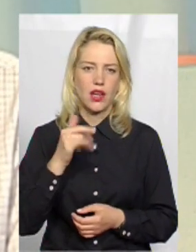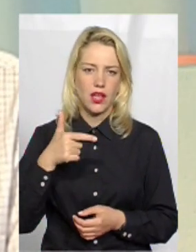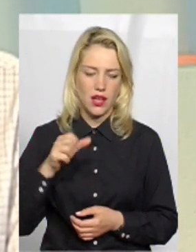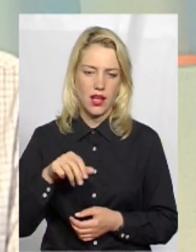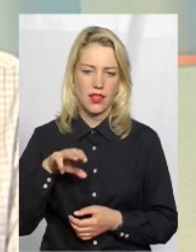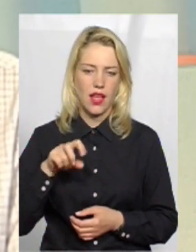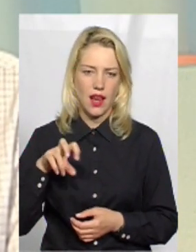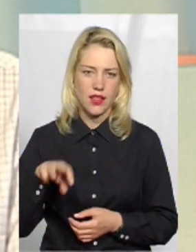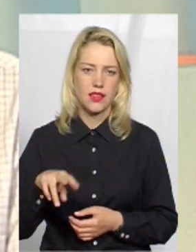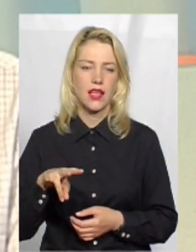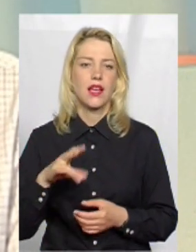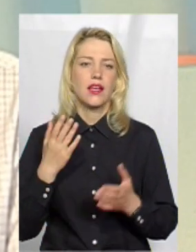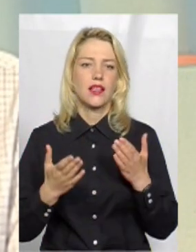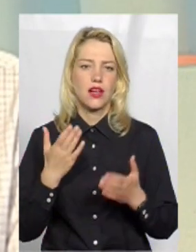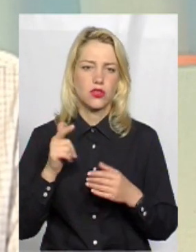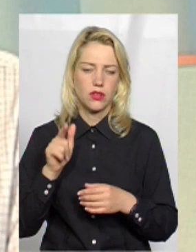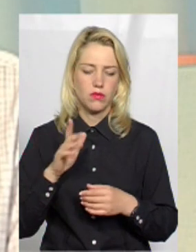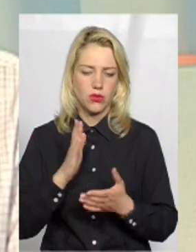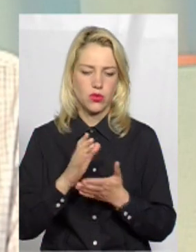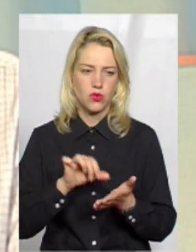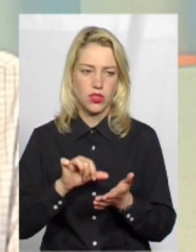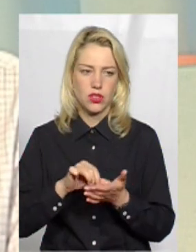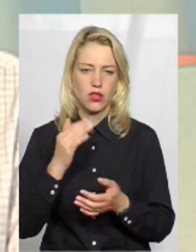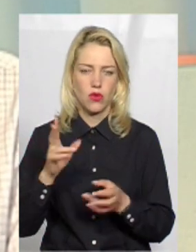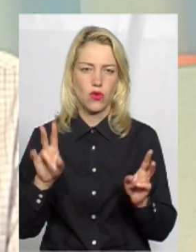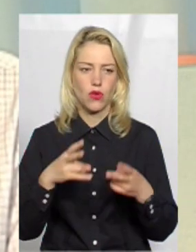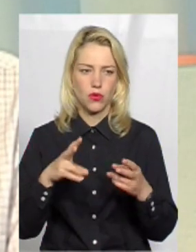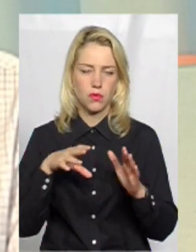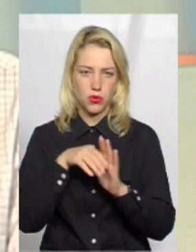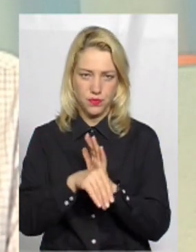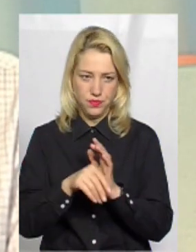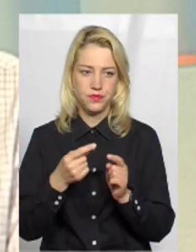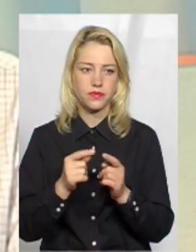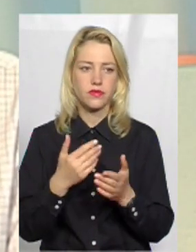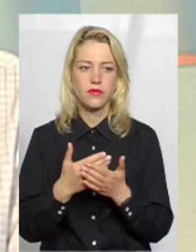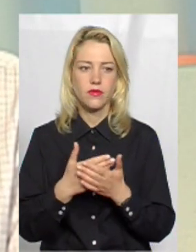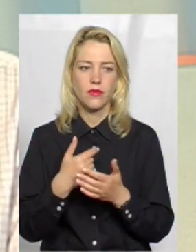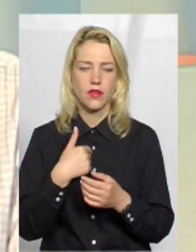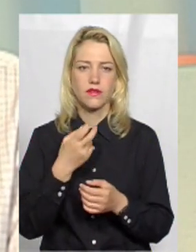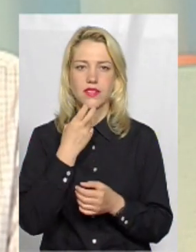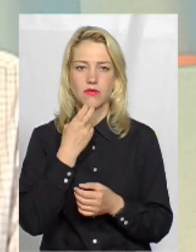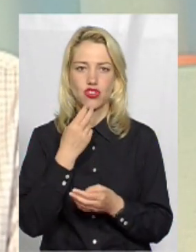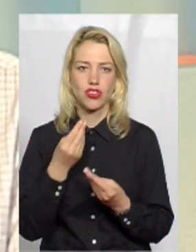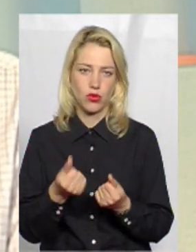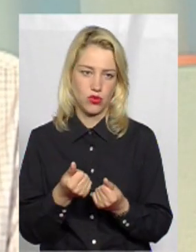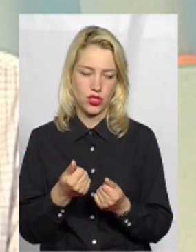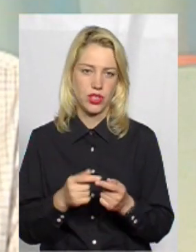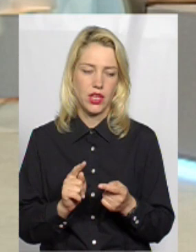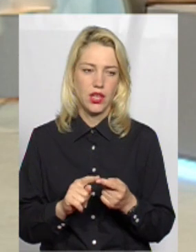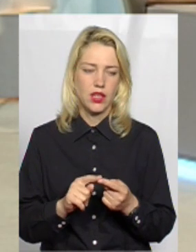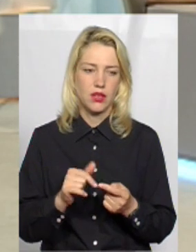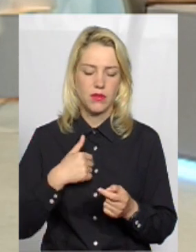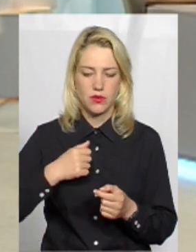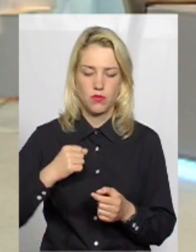квитки, якщо там бути учасником його клубу, обійшлися нам просто у смішні гроші, ми летіли із